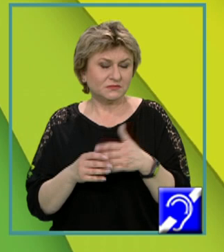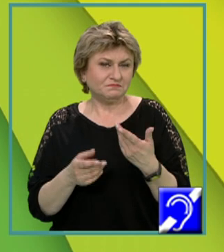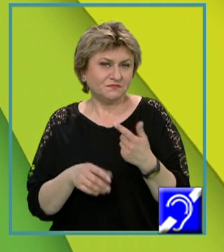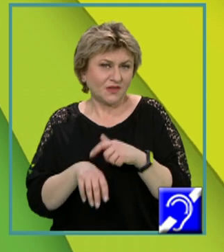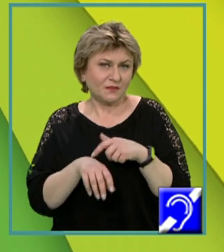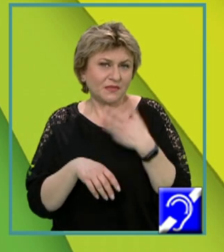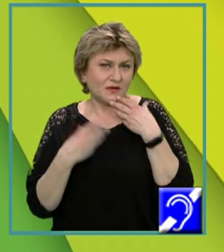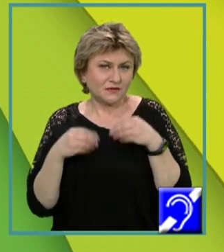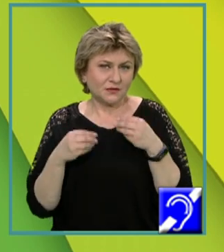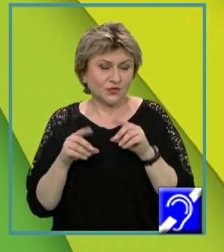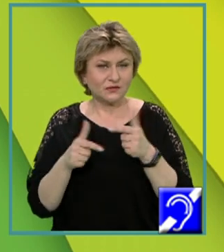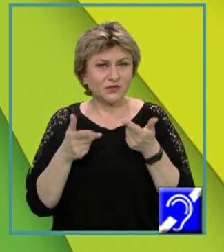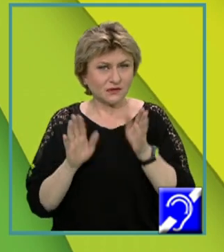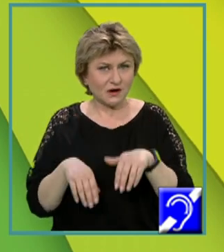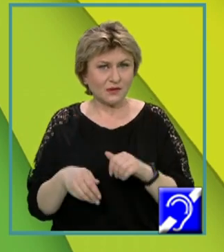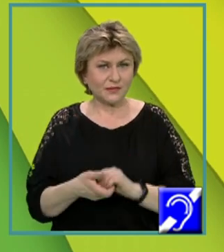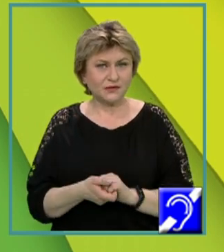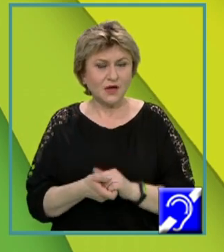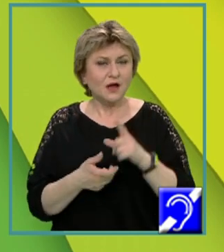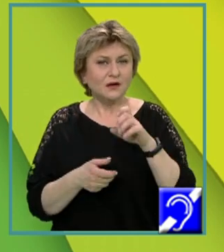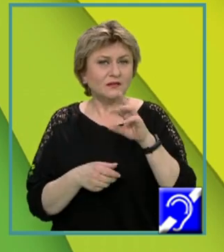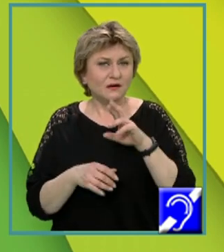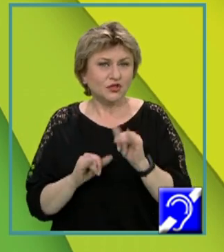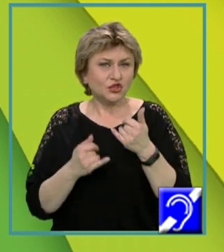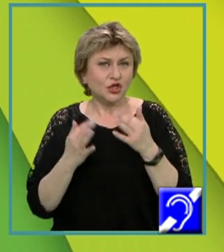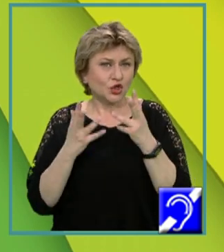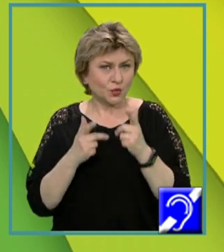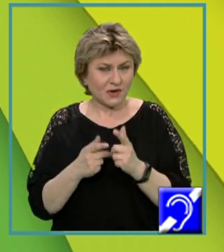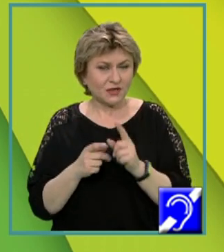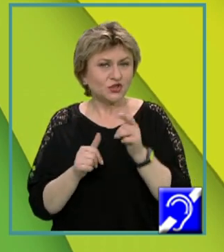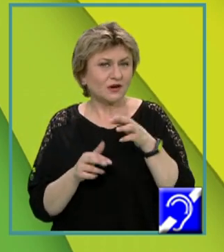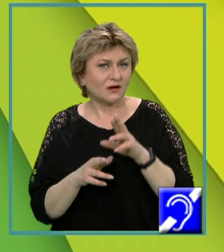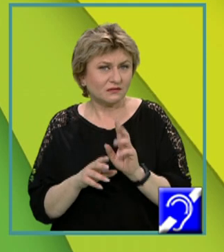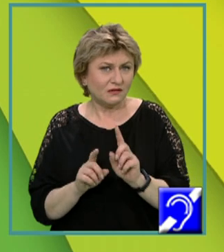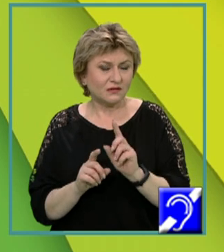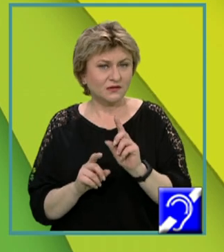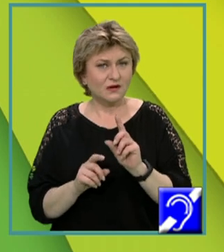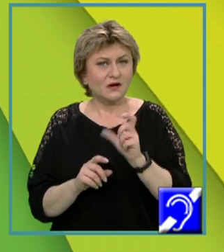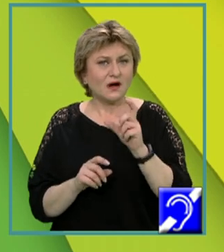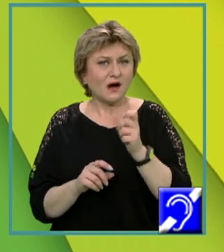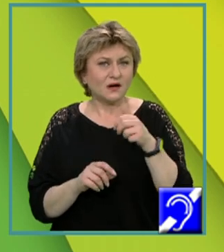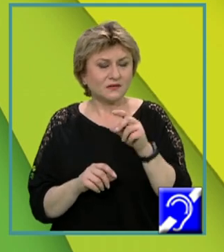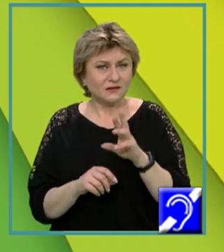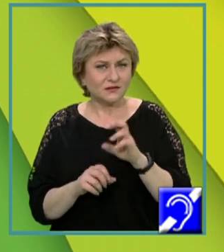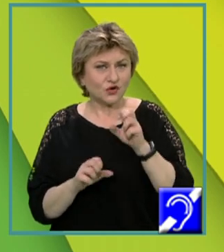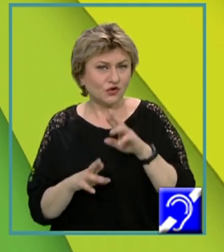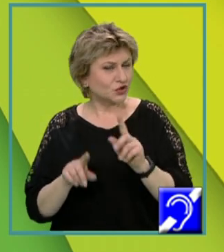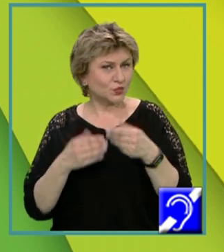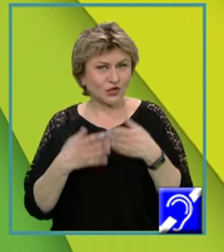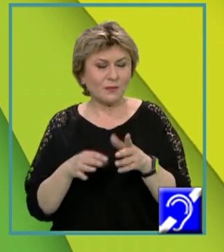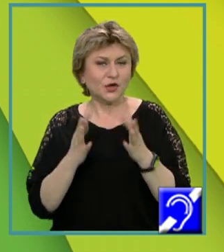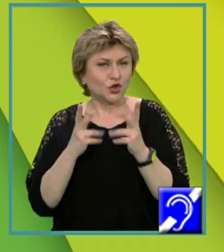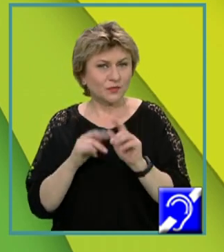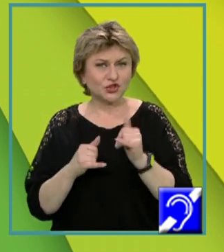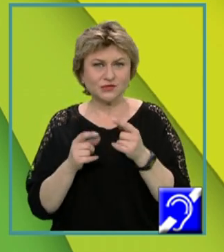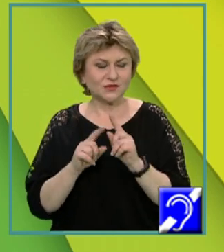exemplu, trebuie să conțină litere, cifre și caracterul underscore să nu înceapă cu cifră și, evident,